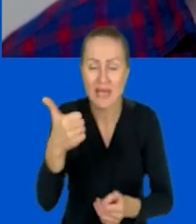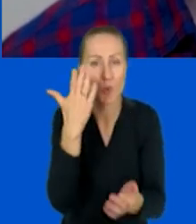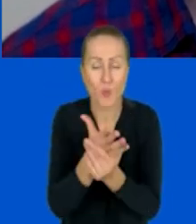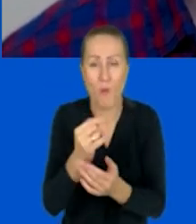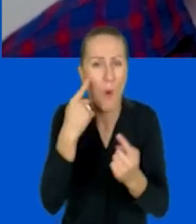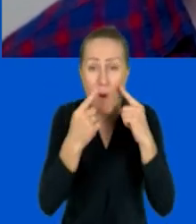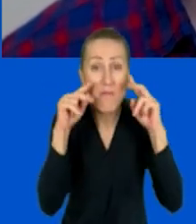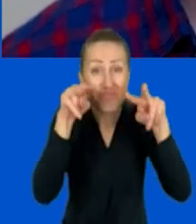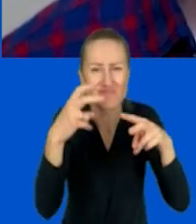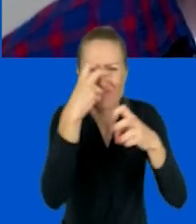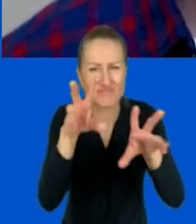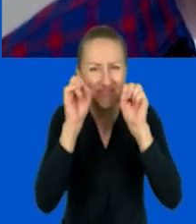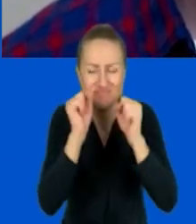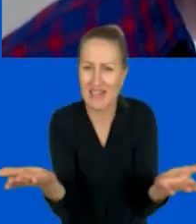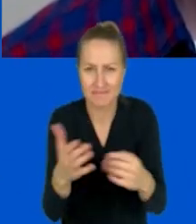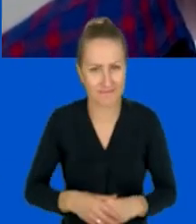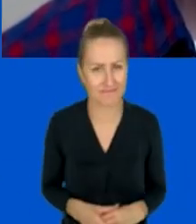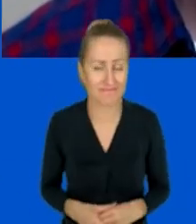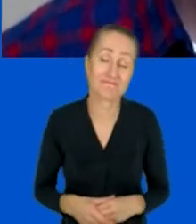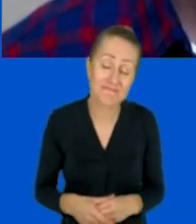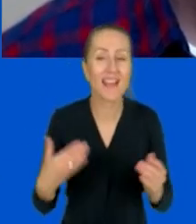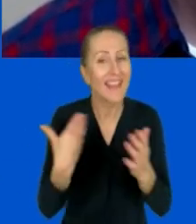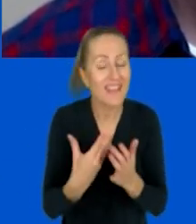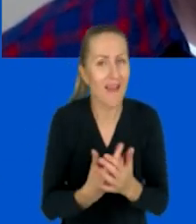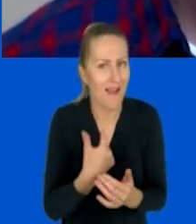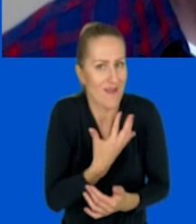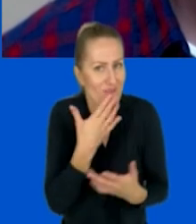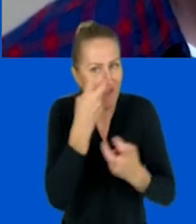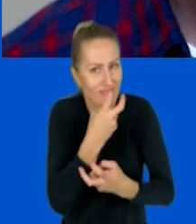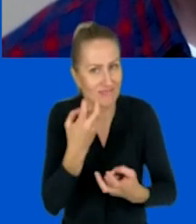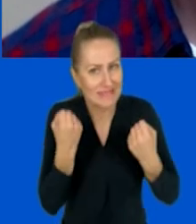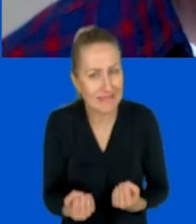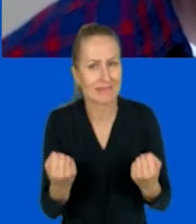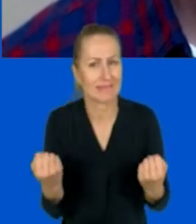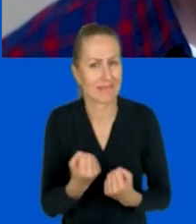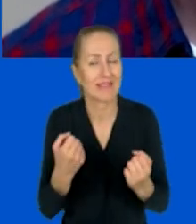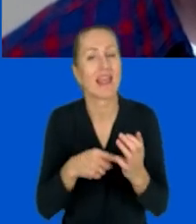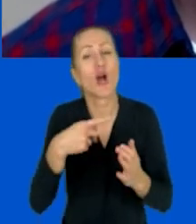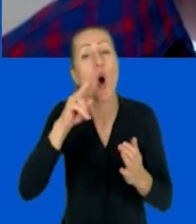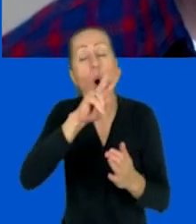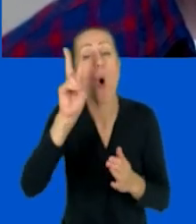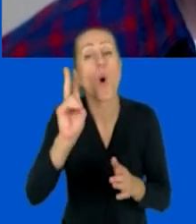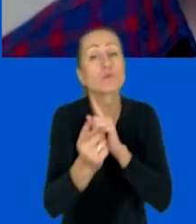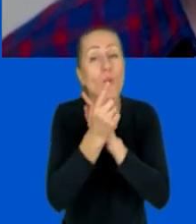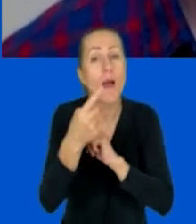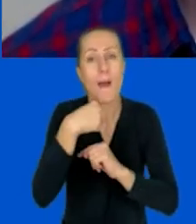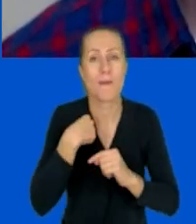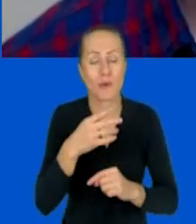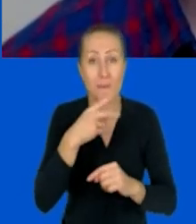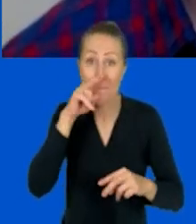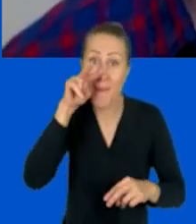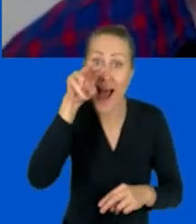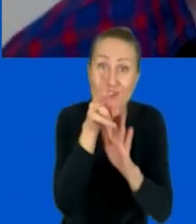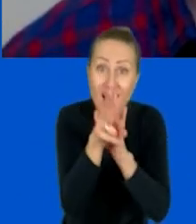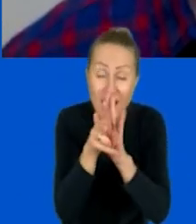nie jestem w stanie się skupić. Także bardzo mi zależy na tym, żeby wszyscy, którzy biorą udział w spotkaniu, mieli wyczucie, że patrzę im w oczy, chociaż to